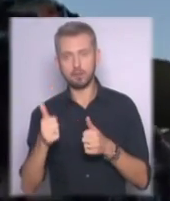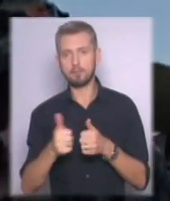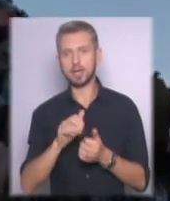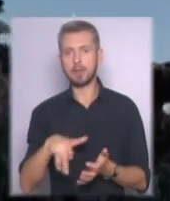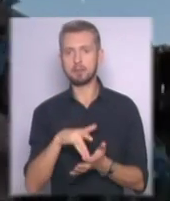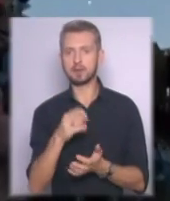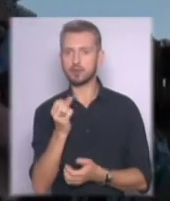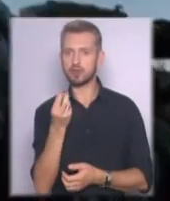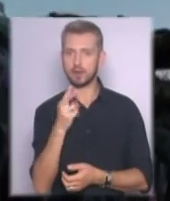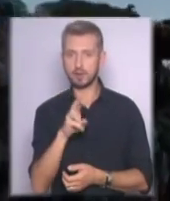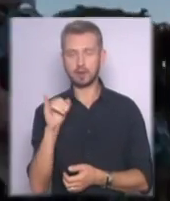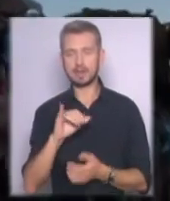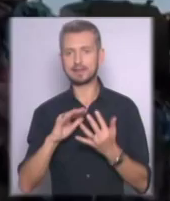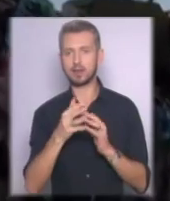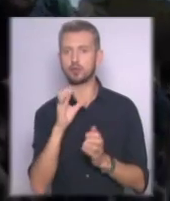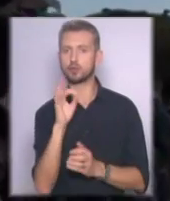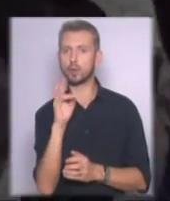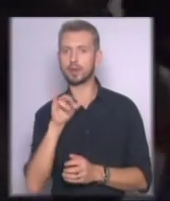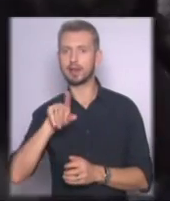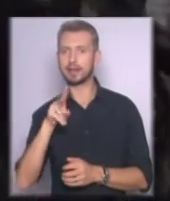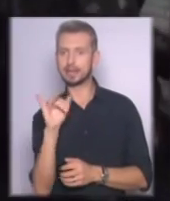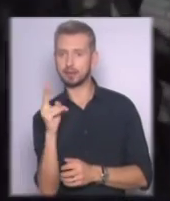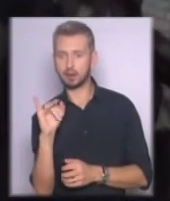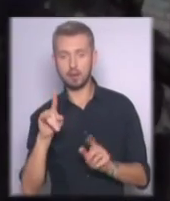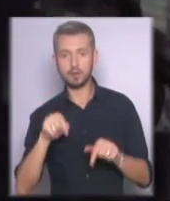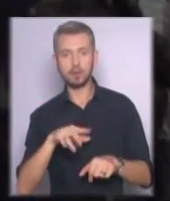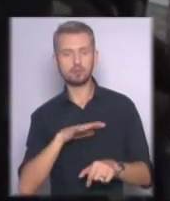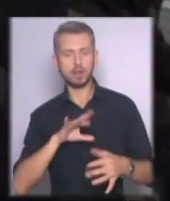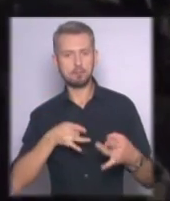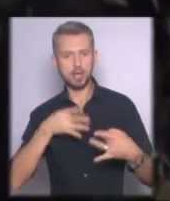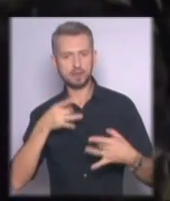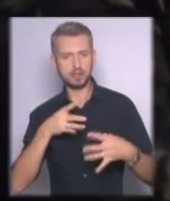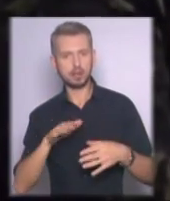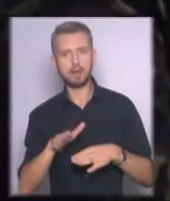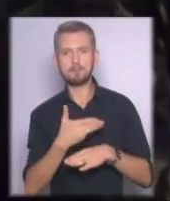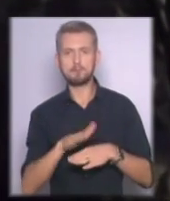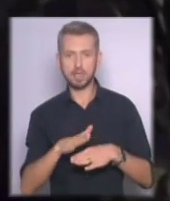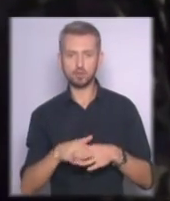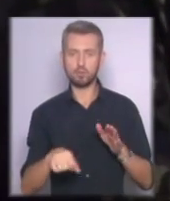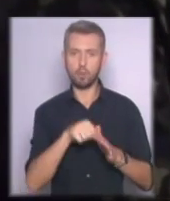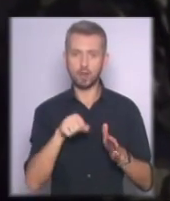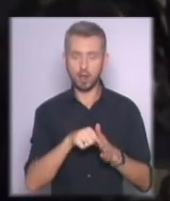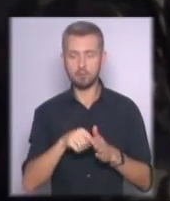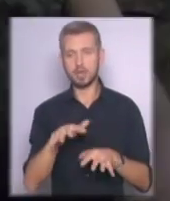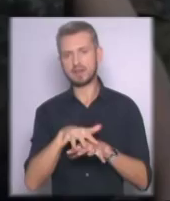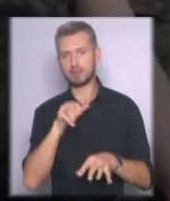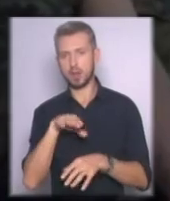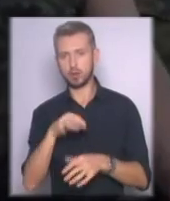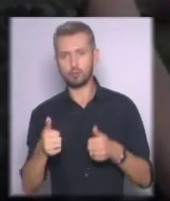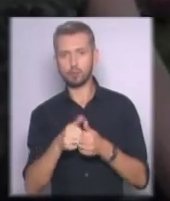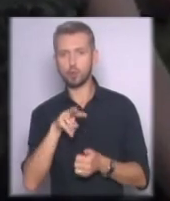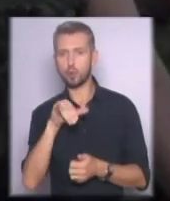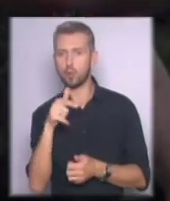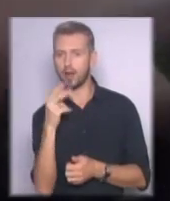Щастя та села Сокільники. Також сталася перестрілка між бойовиками та силами АТО поблизу Луганського на Донецькому